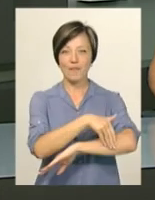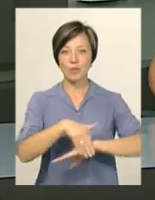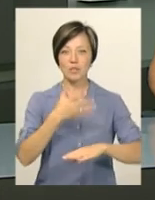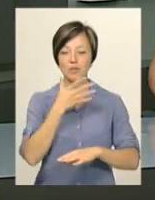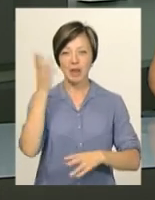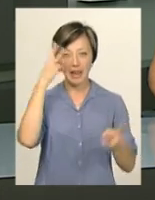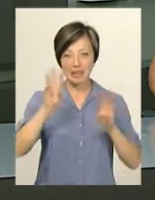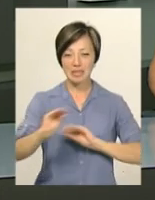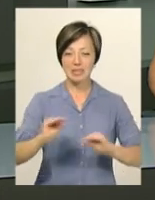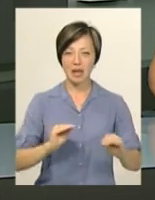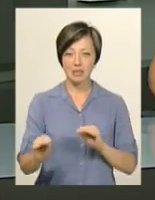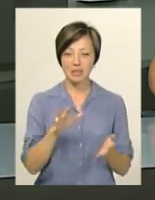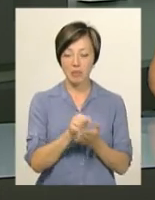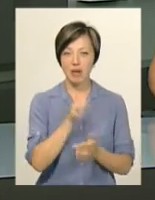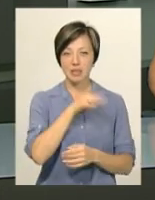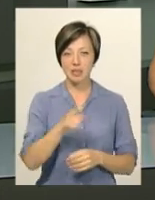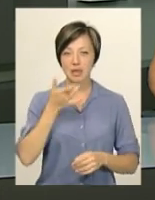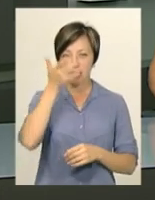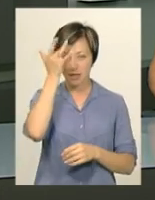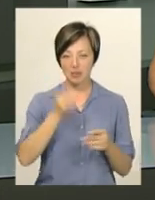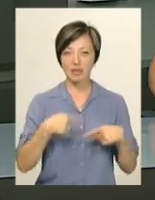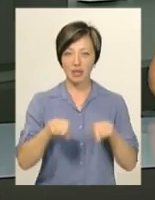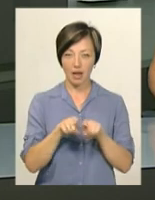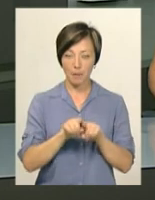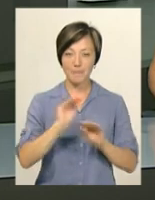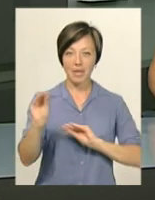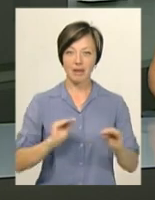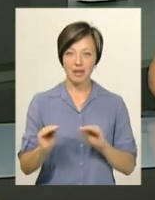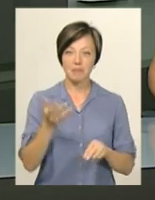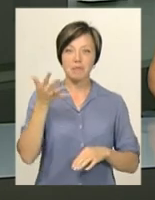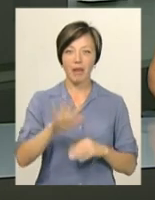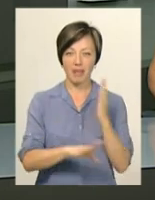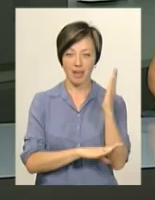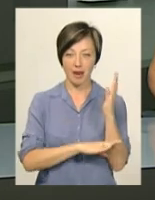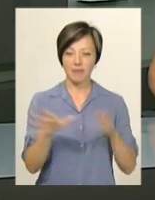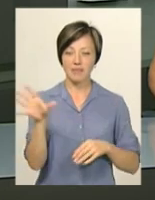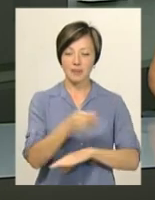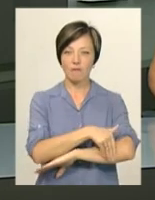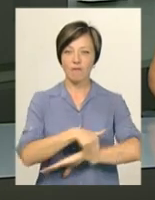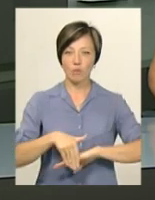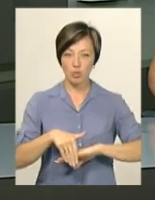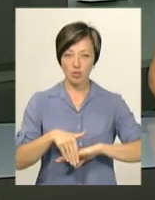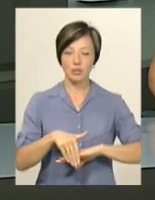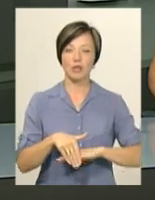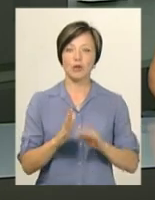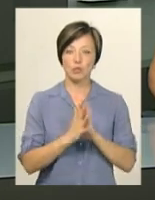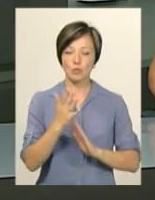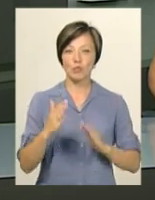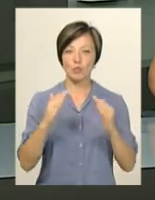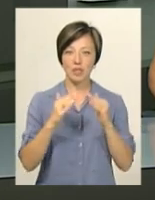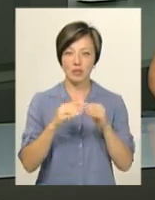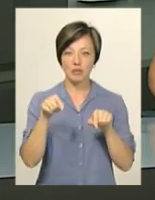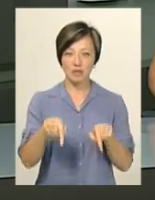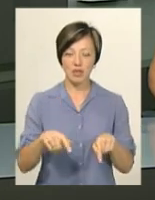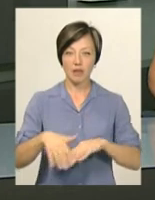майстриня займається упродовж літа. За цей період у такий спосіб вона прикрасила 5 дерев. Усі вуличні арт-об'єкти ростуть у дворі будинку, що